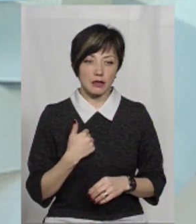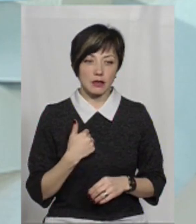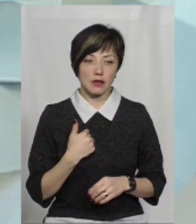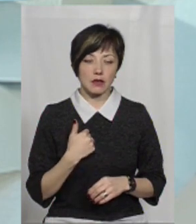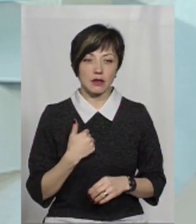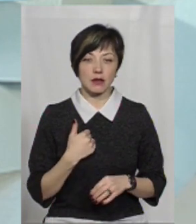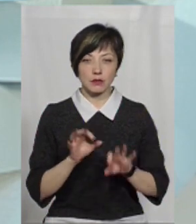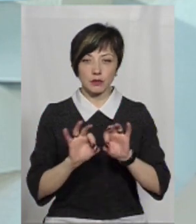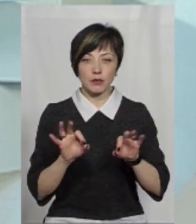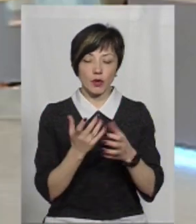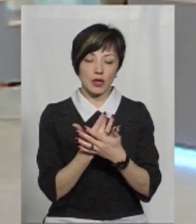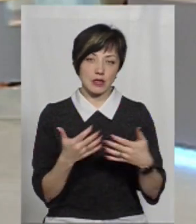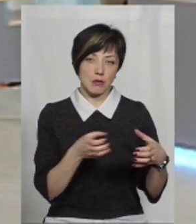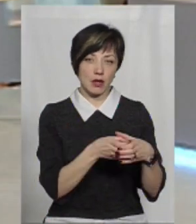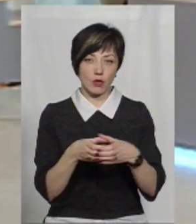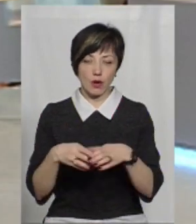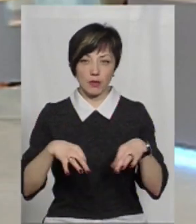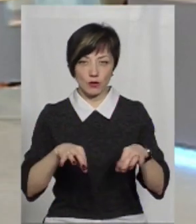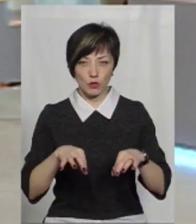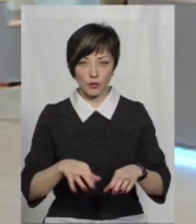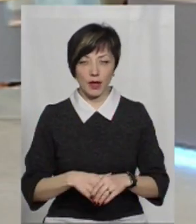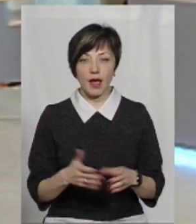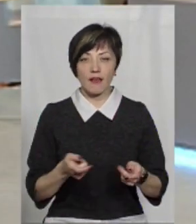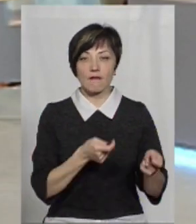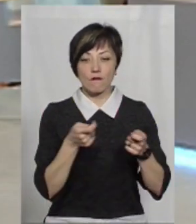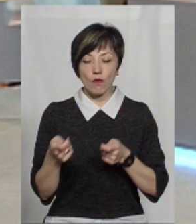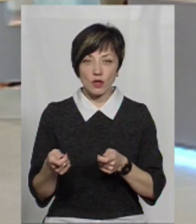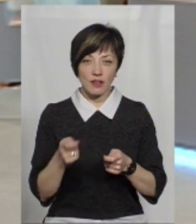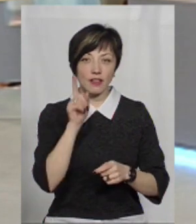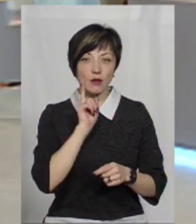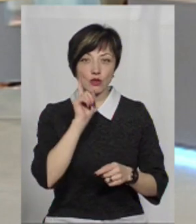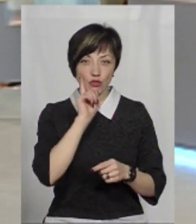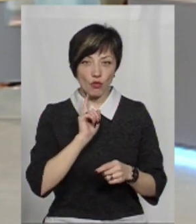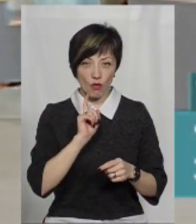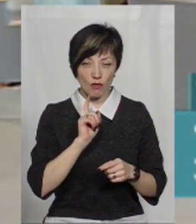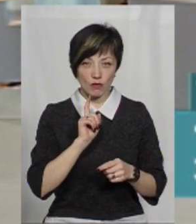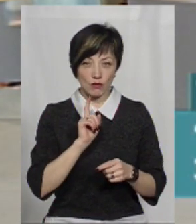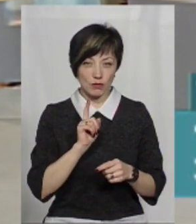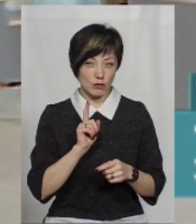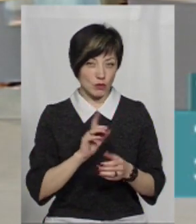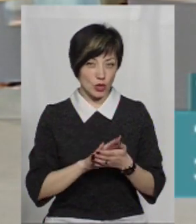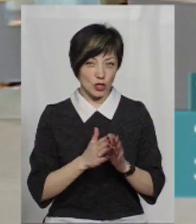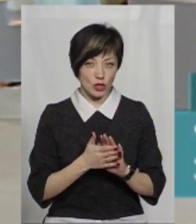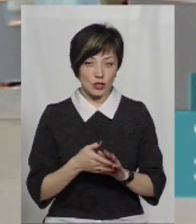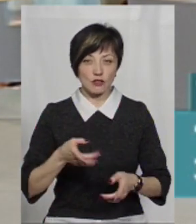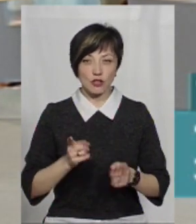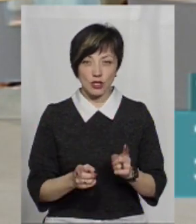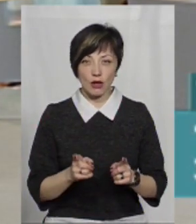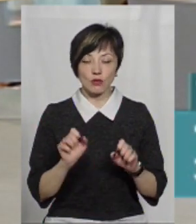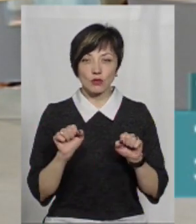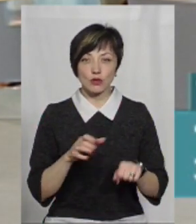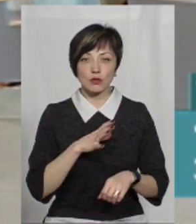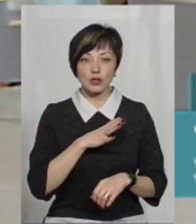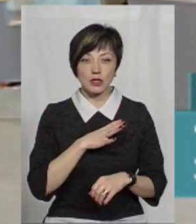різним категоріям автомобілів, ті, які ввозились в режимі тимчасового везення, звичайно, там до року могло бути